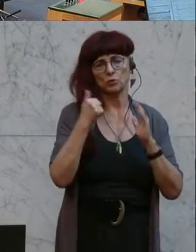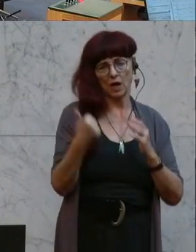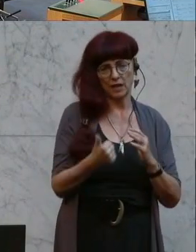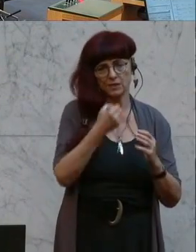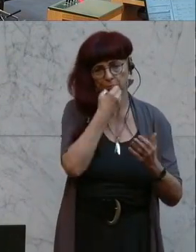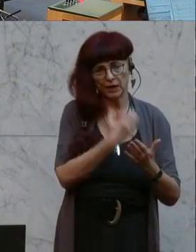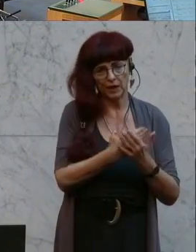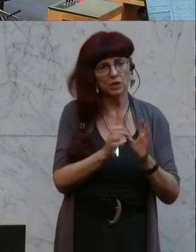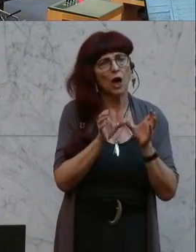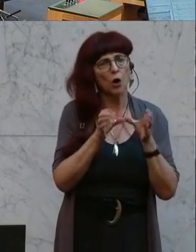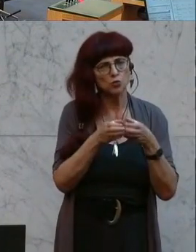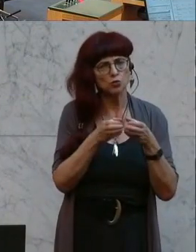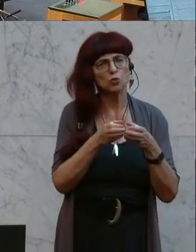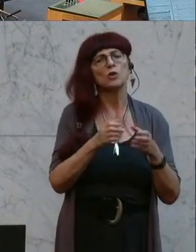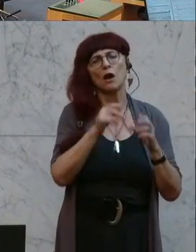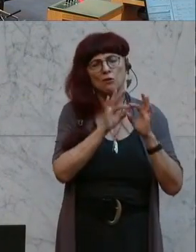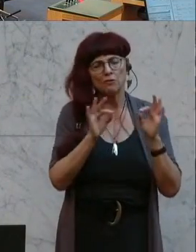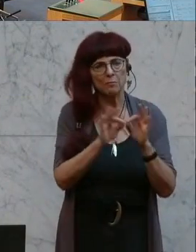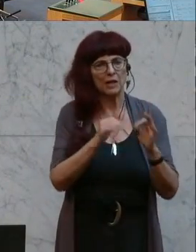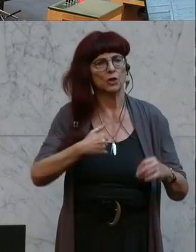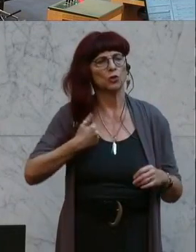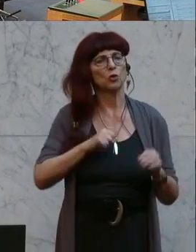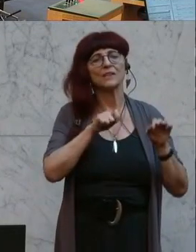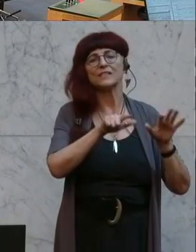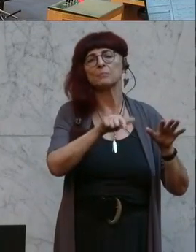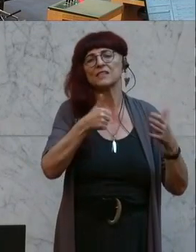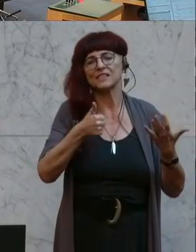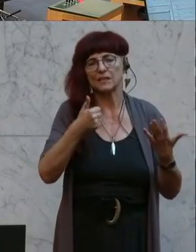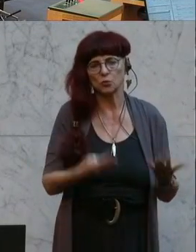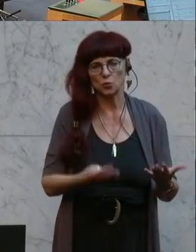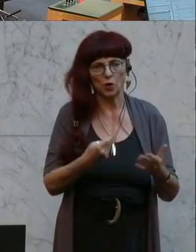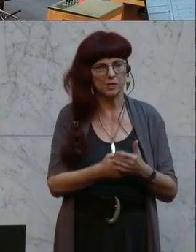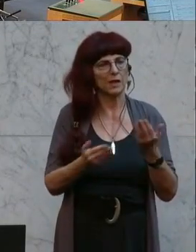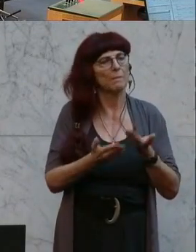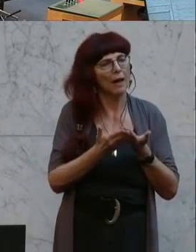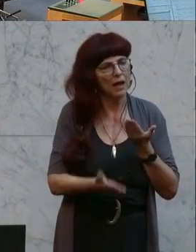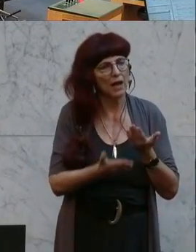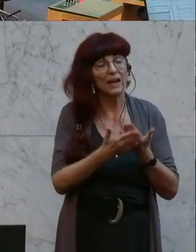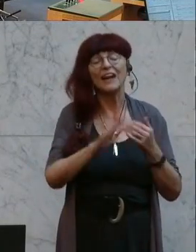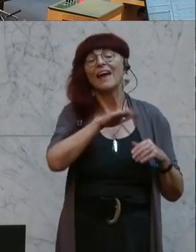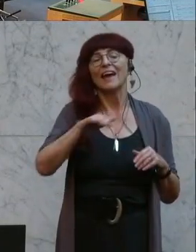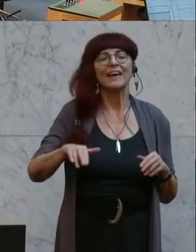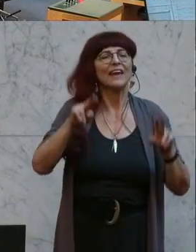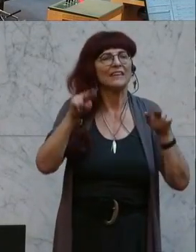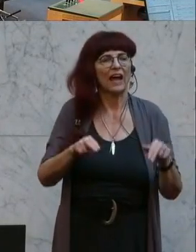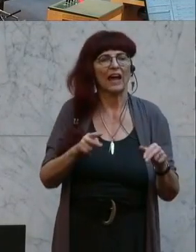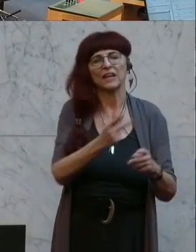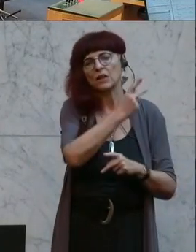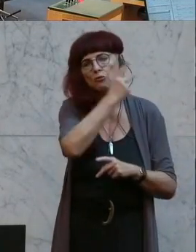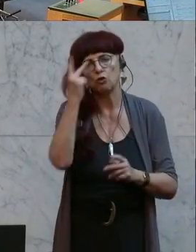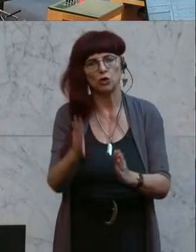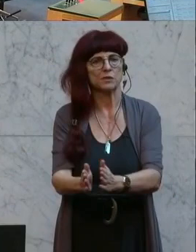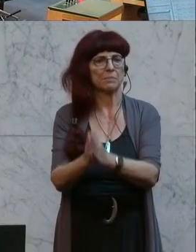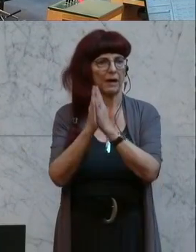Ausschusses für Familie und Jugend 1796 der Beilagen Kinderrechte Volksbegehren in 2061. Der